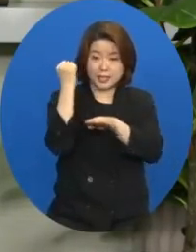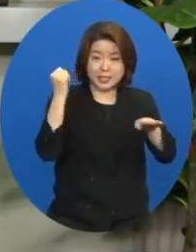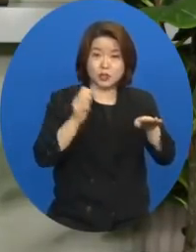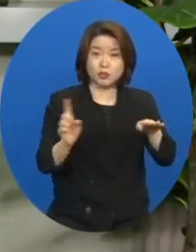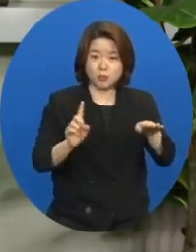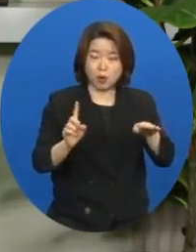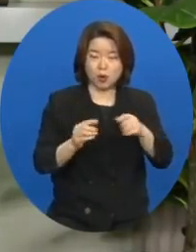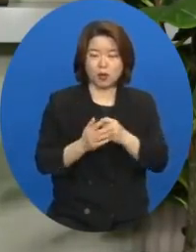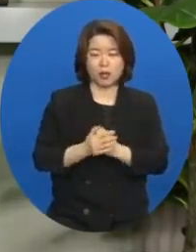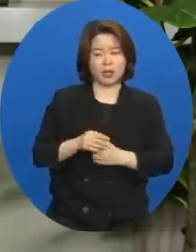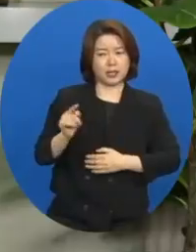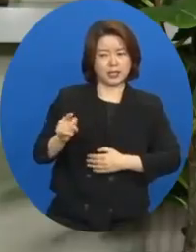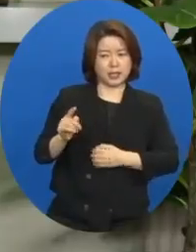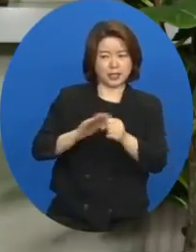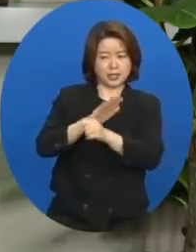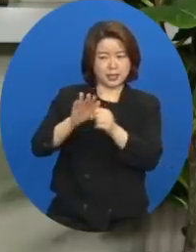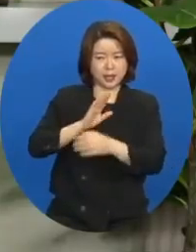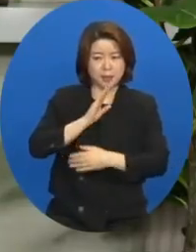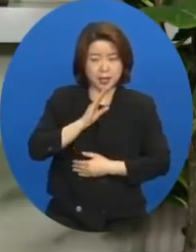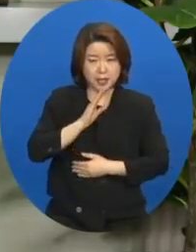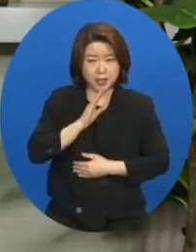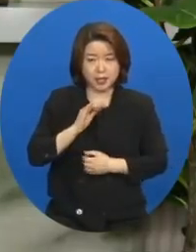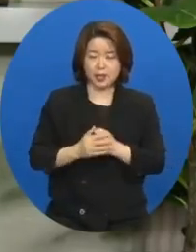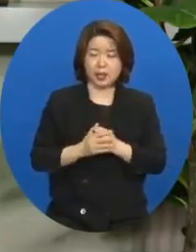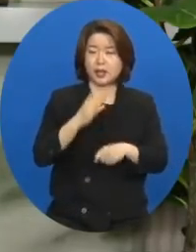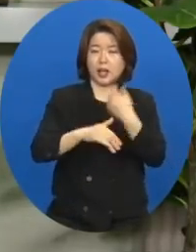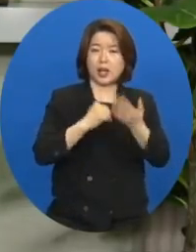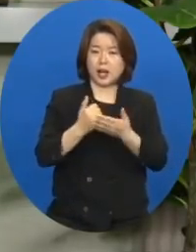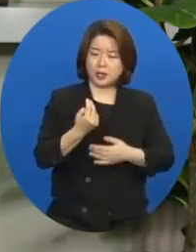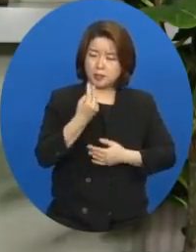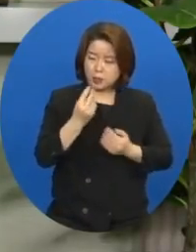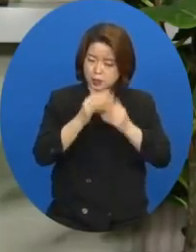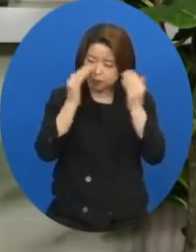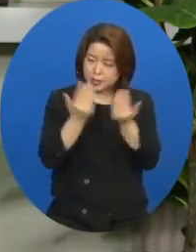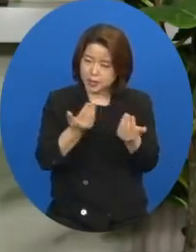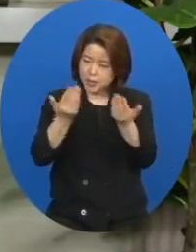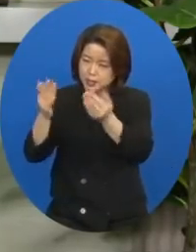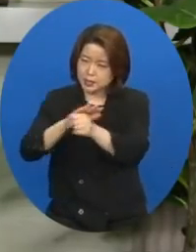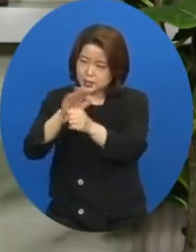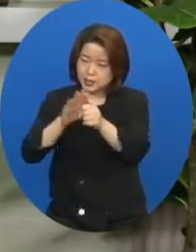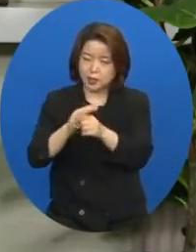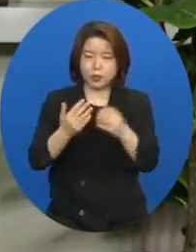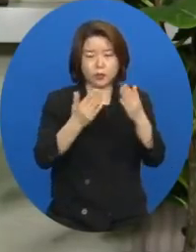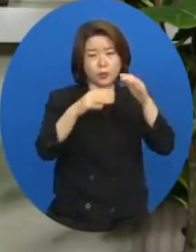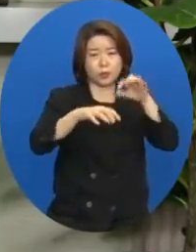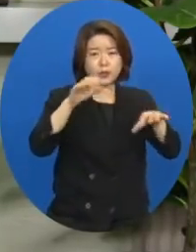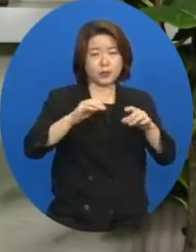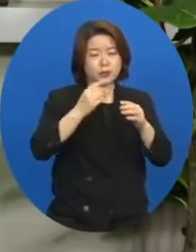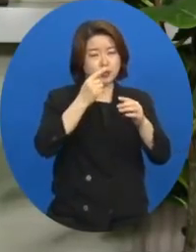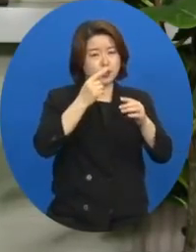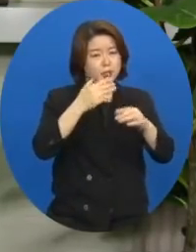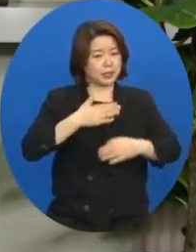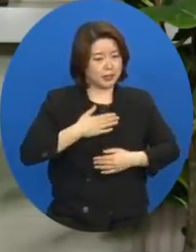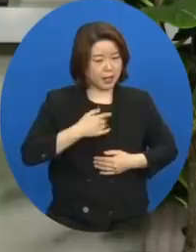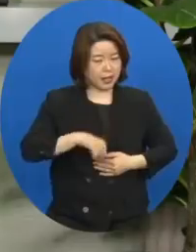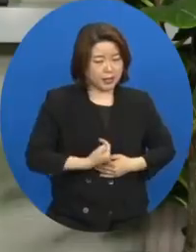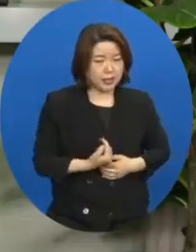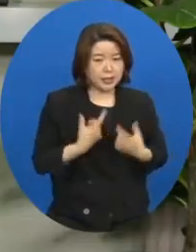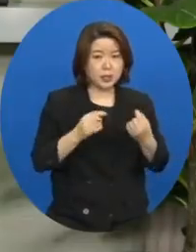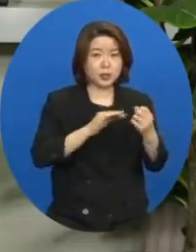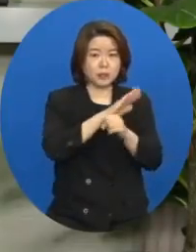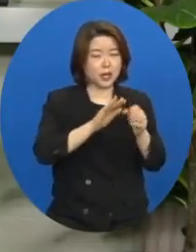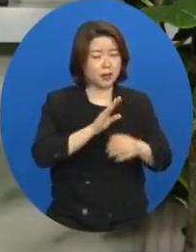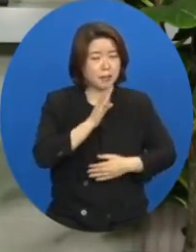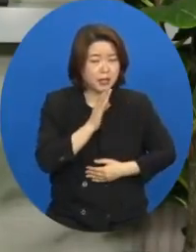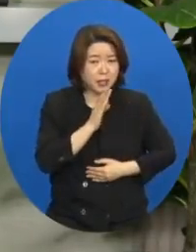이것이 사랑인가 하나님을 목숨을 다해 사랑하고 이웃을 나 자신처럼 사랑하는 것인가